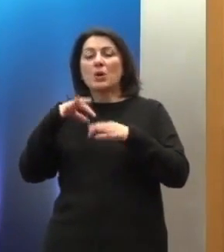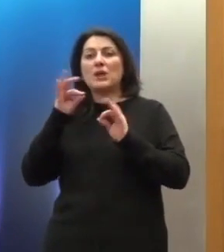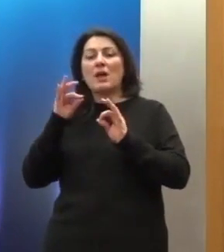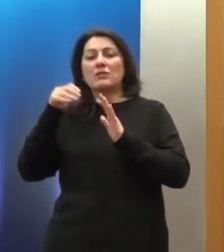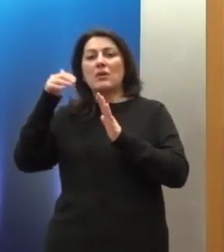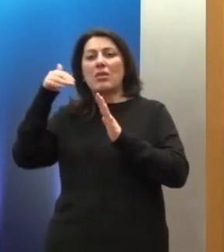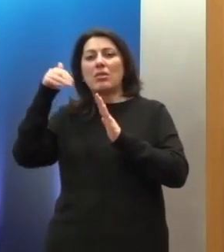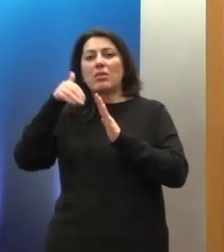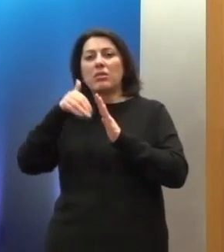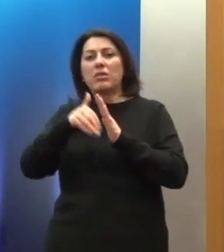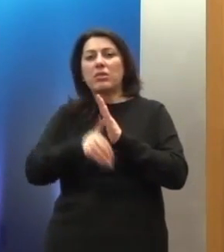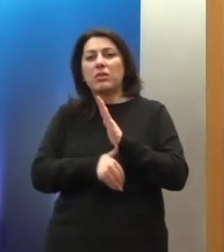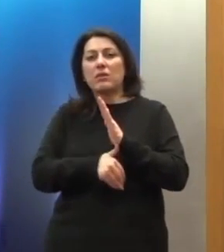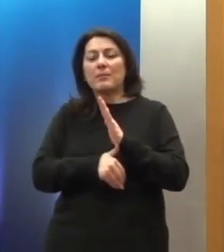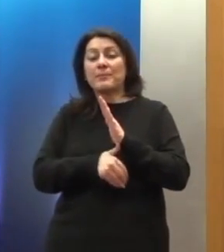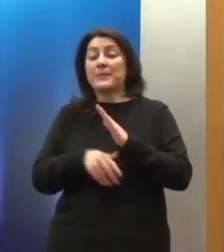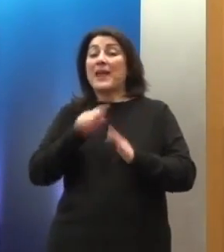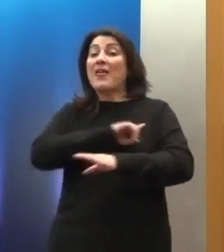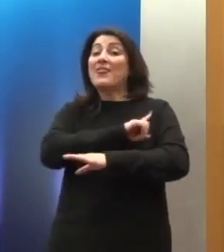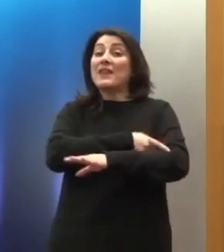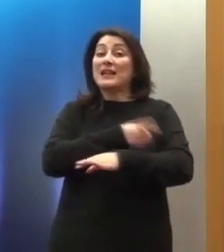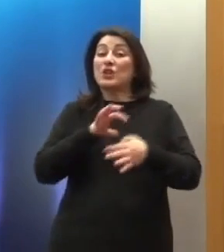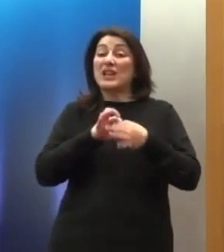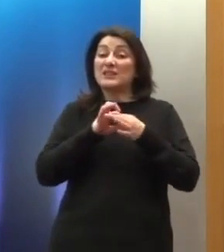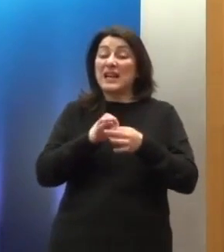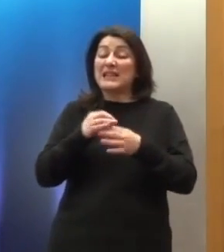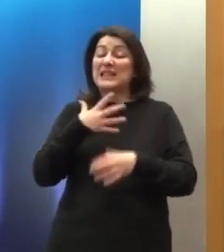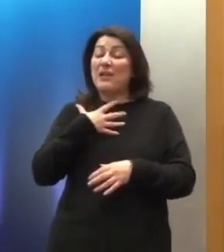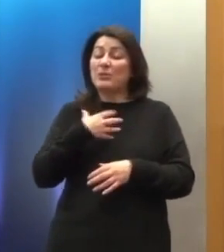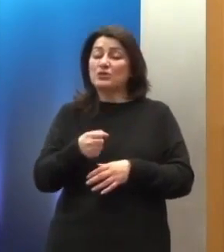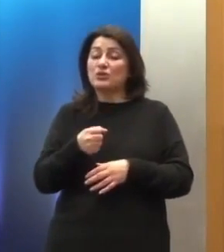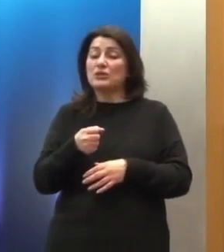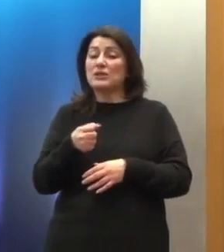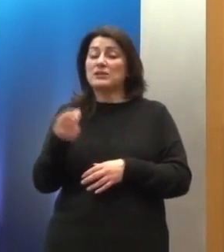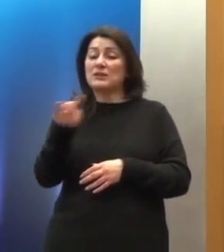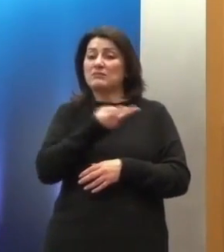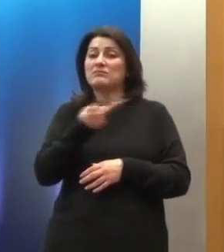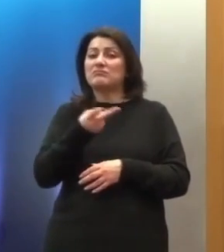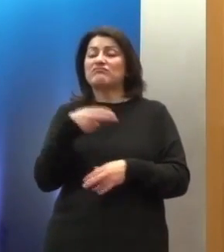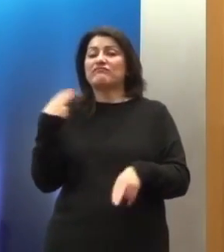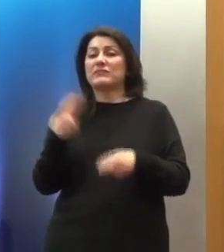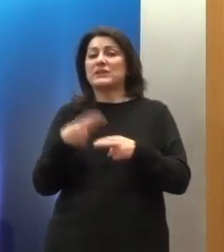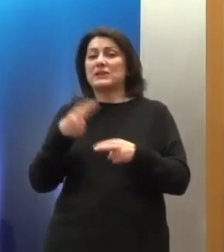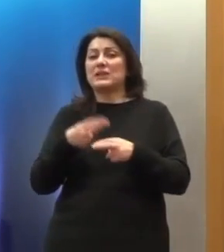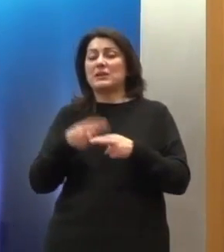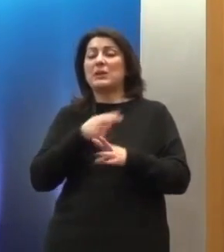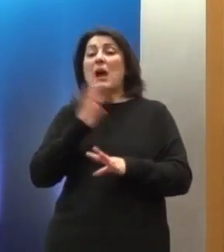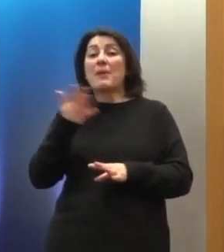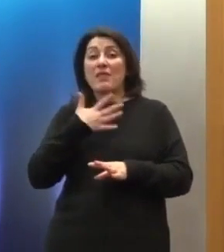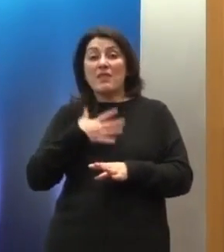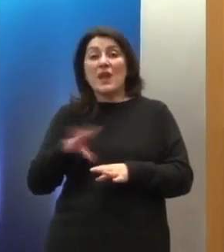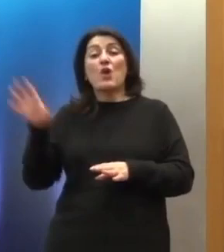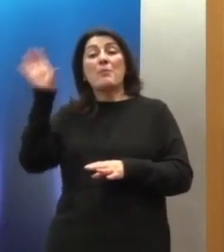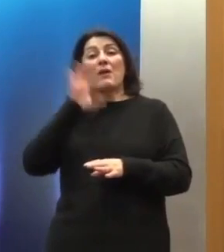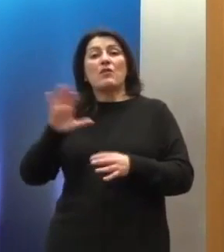Η δυνατότητα συνεργασίας και εμπιστοσύνης είναι, συνεπώς, ένα πολύ σημαντικό στοιχείο για την επιβίωση του οργανισμού